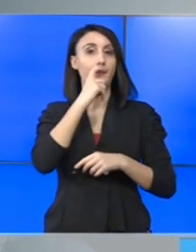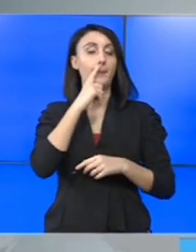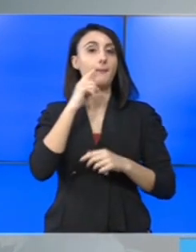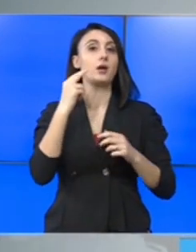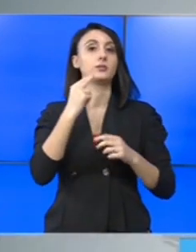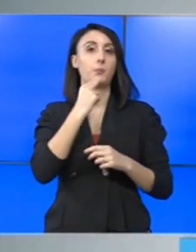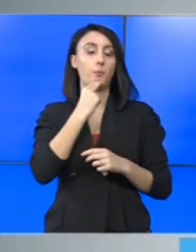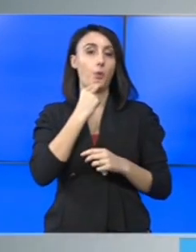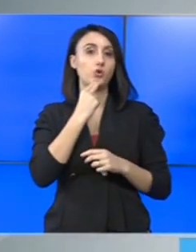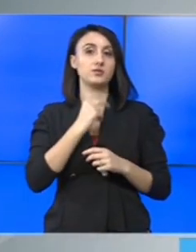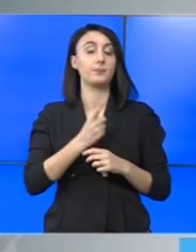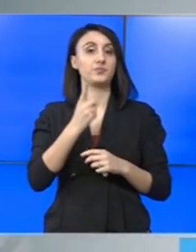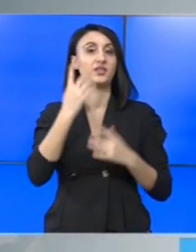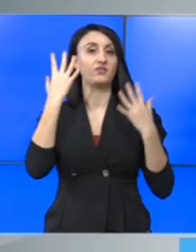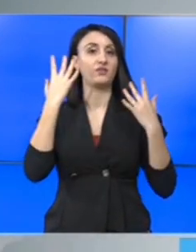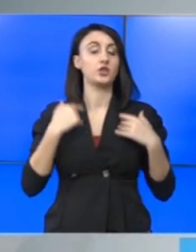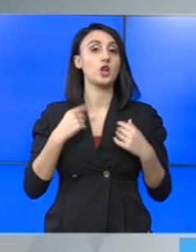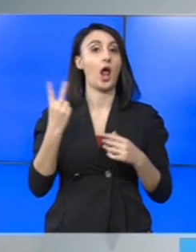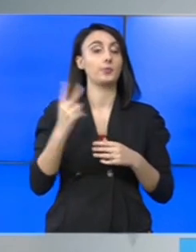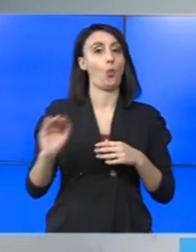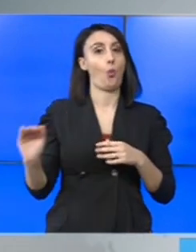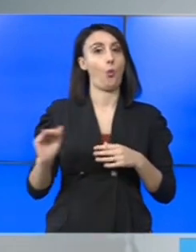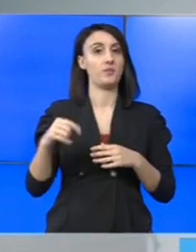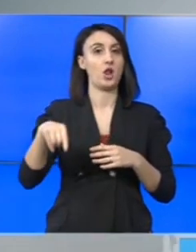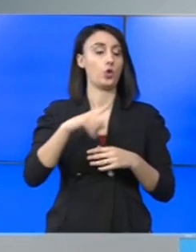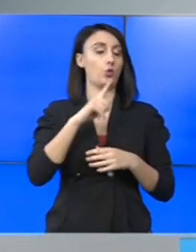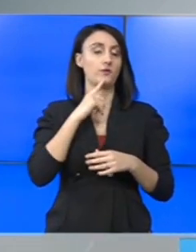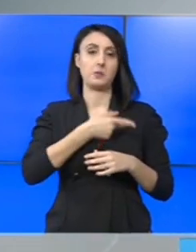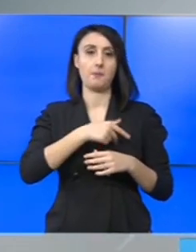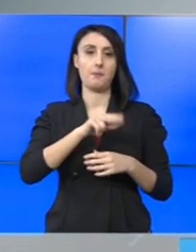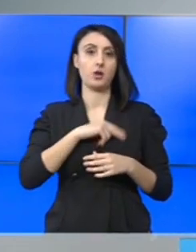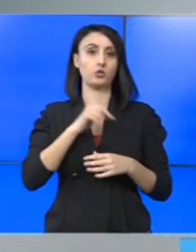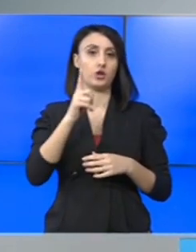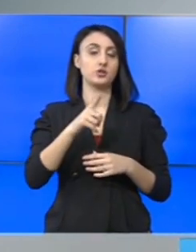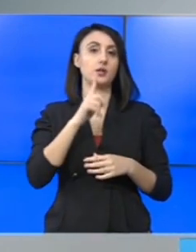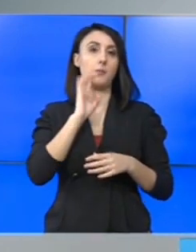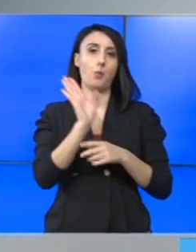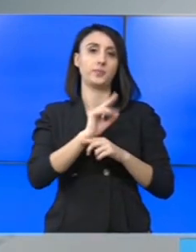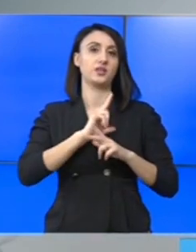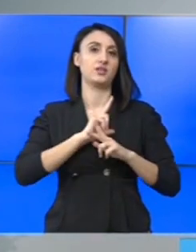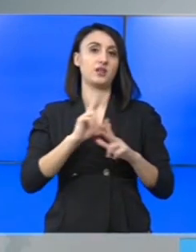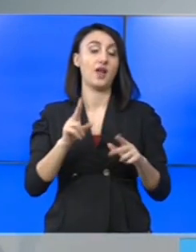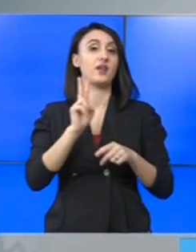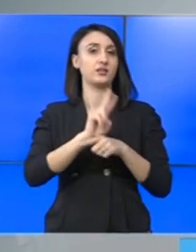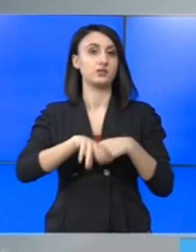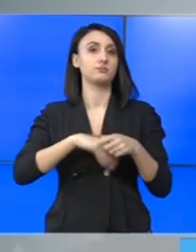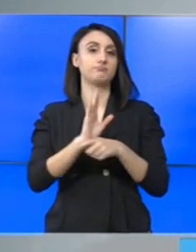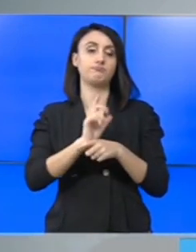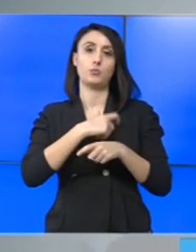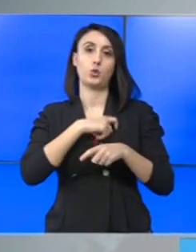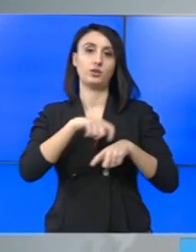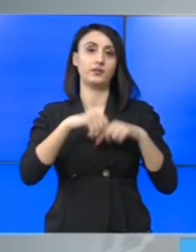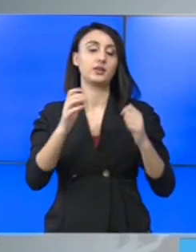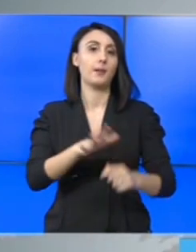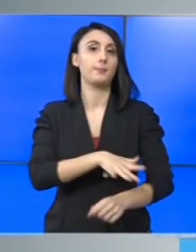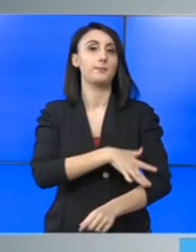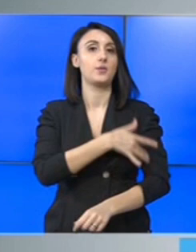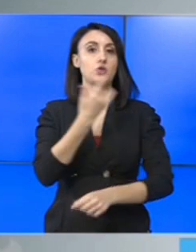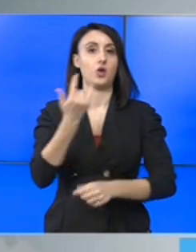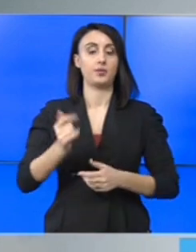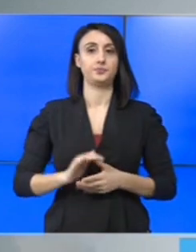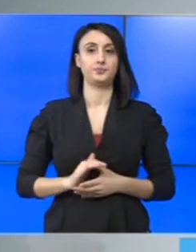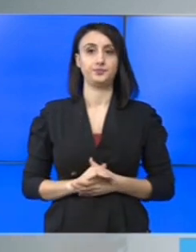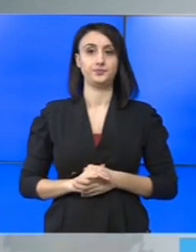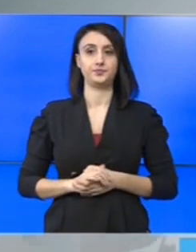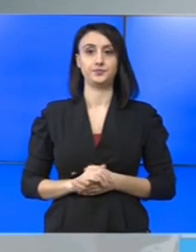la poliție. Din fericire, cei doi copii ai lor nu au fost martorii acestei scene îngrozitoare. Atenție, urmează detalii și imagini care vă pot afecta